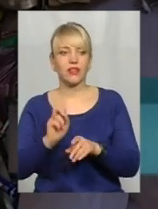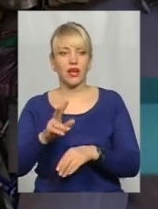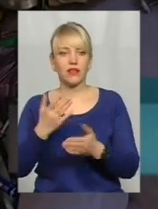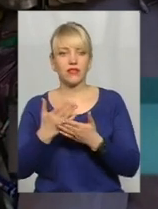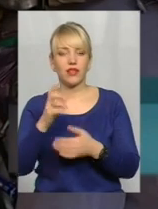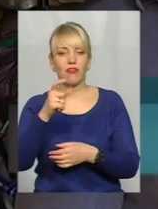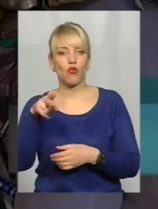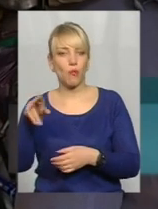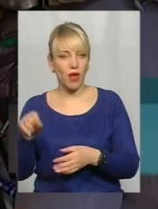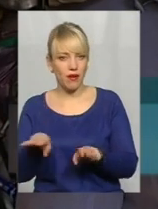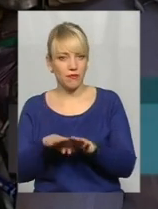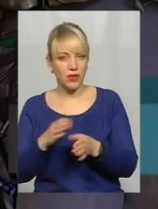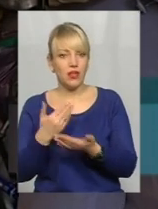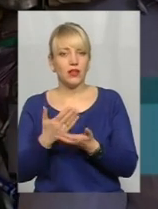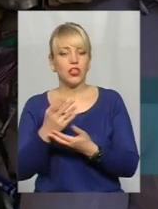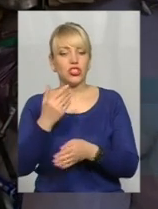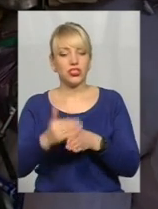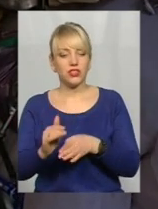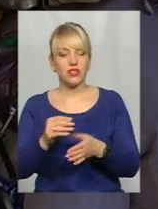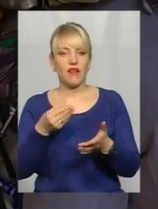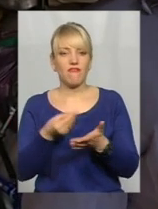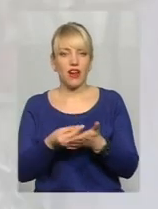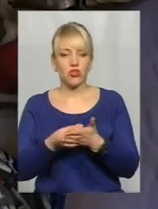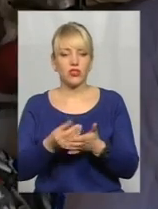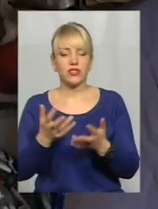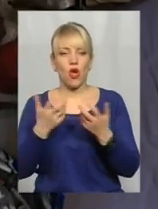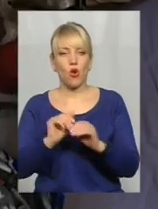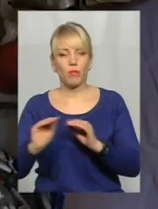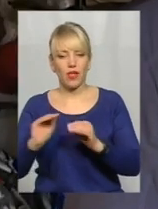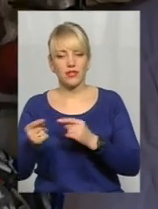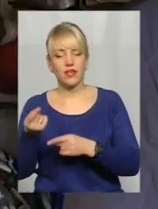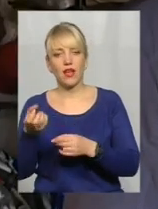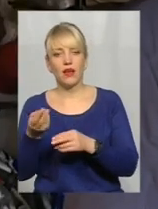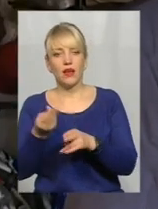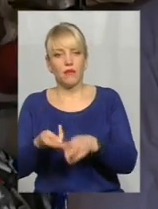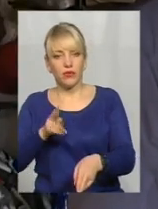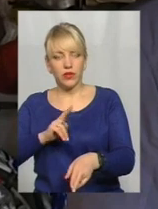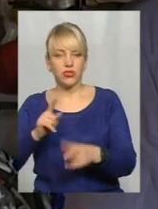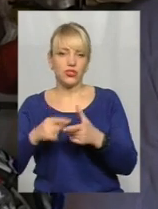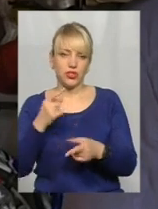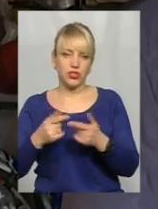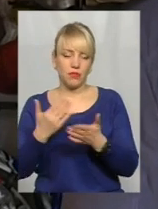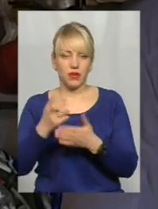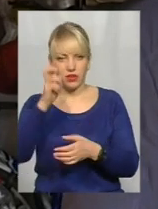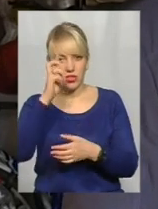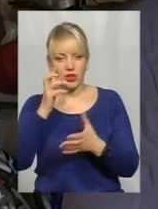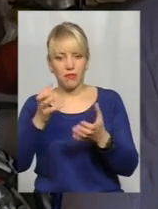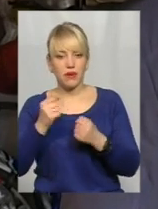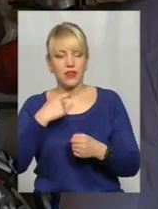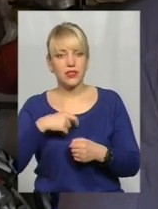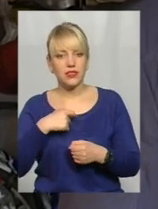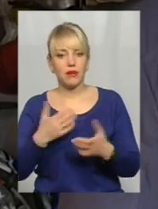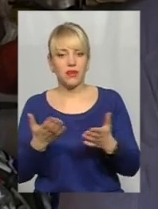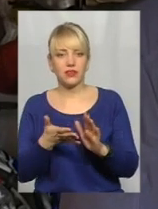Європі, що частина вартості обладнання повертається, чи, скажімо, держава бере на себе якісь витрати,